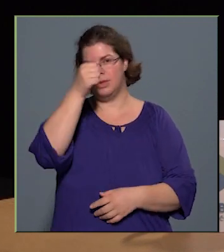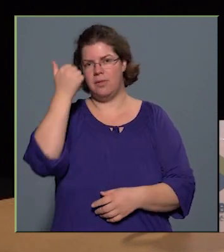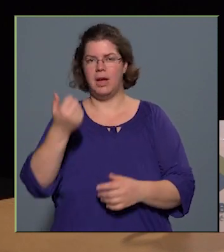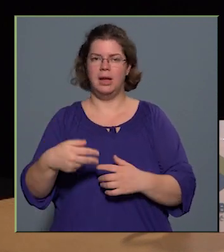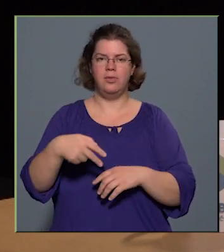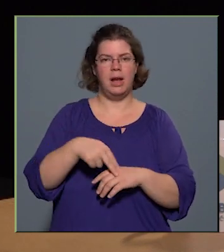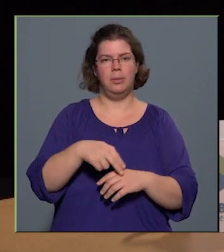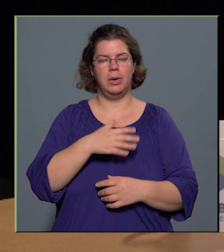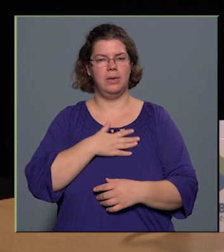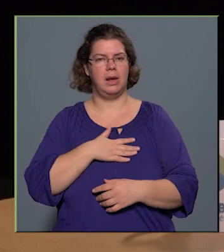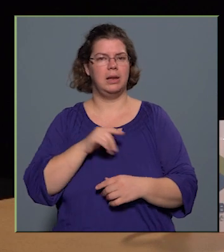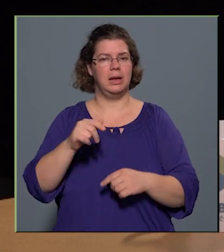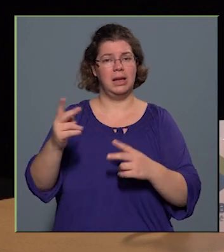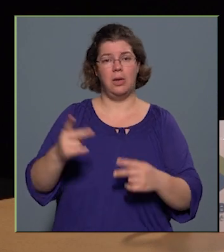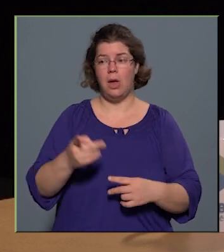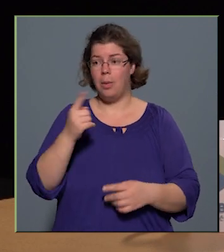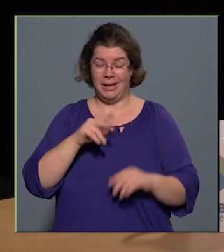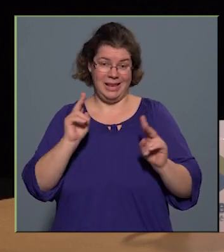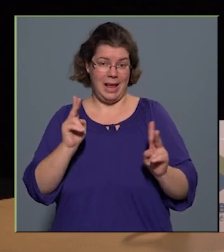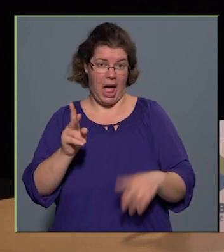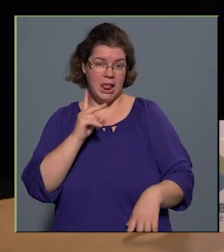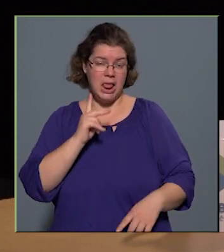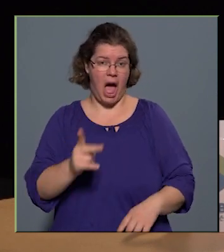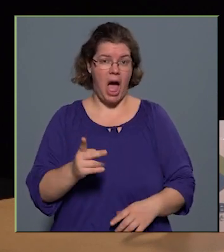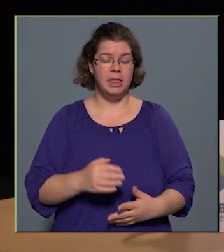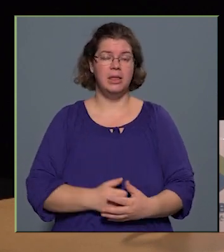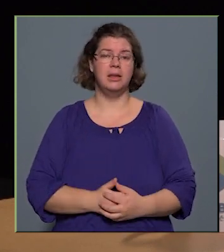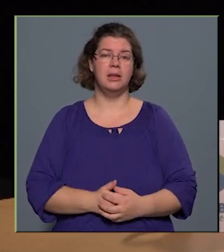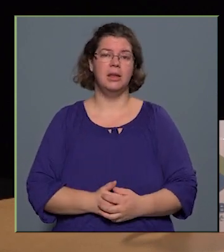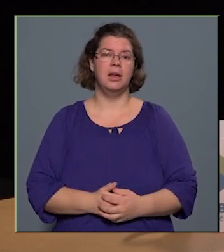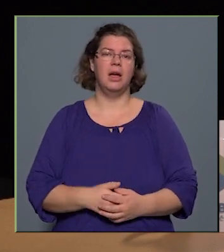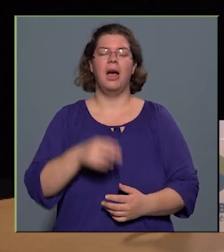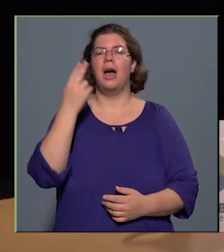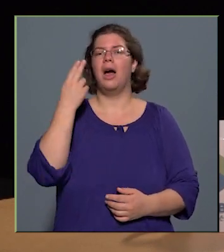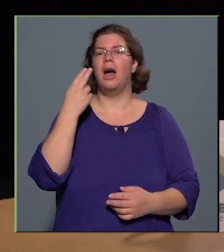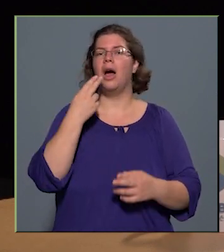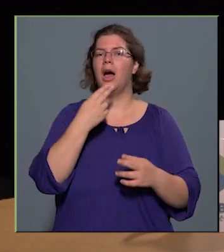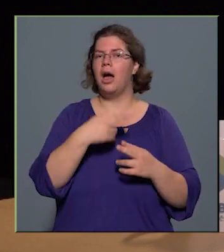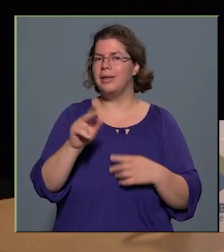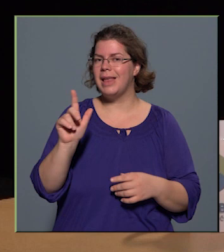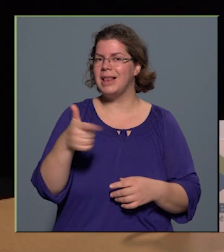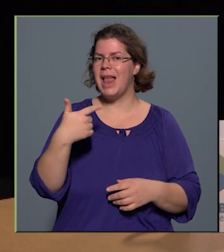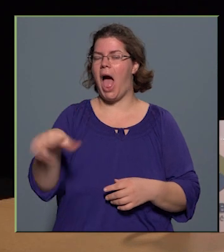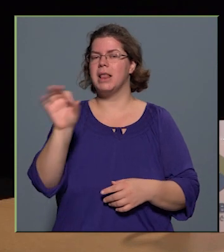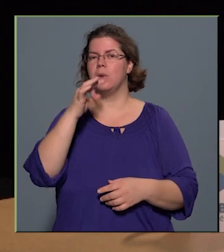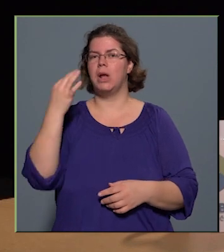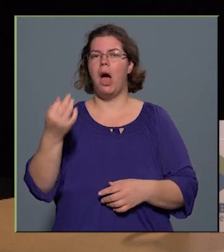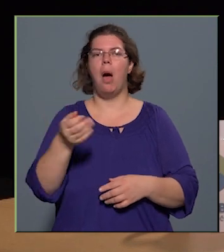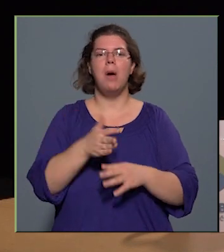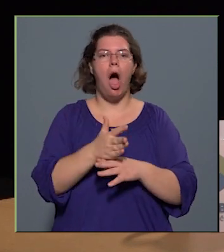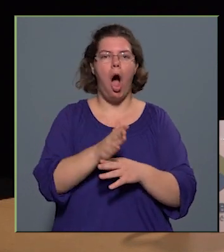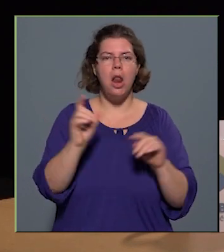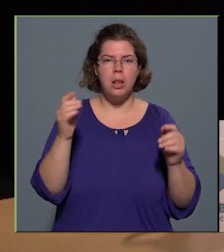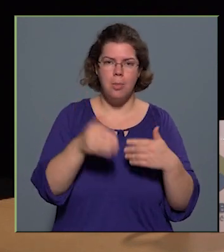fellépőket szeretnénk idehozni, amiket lehet látni a Szent Lászlónapókon, Halma Jális, vagy